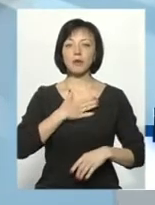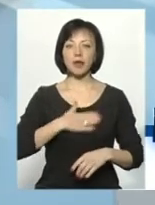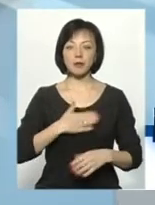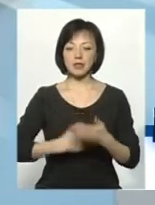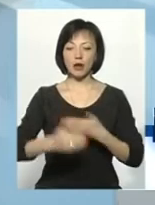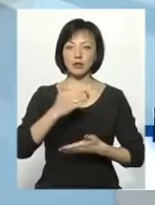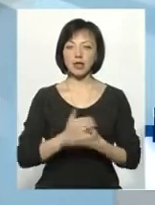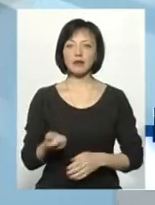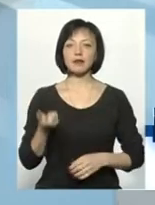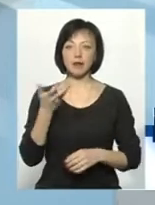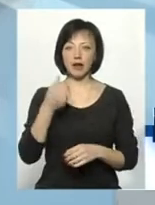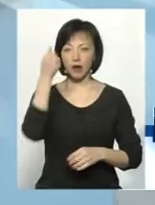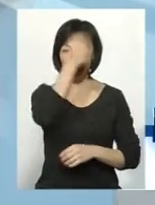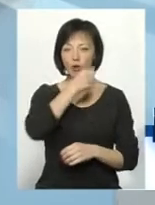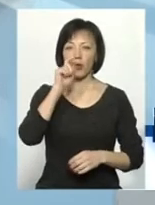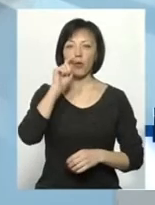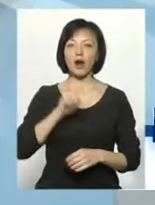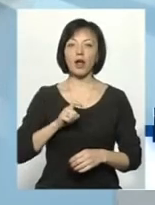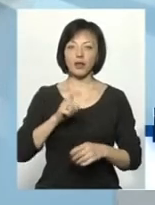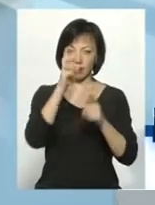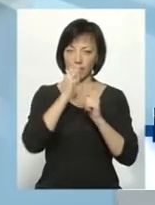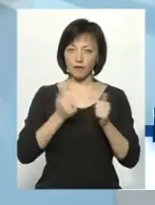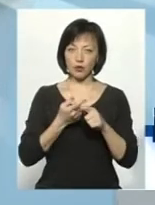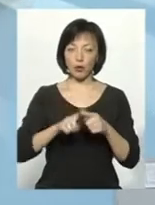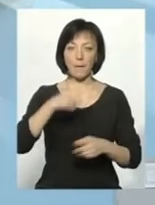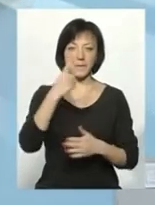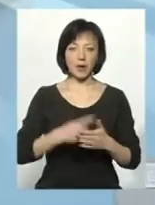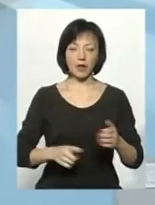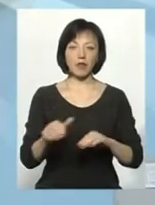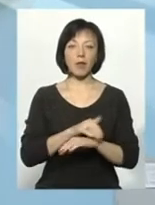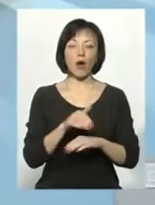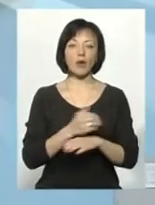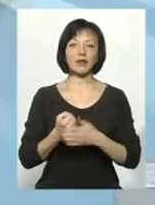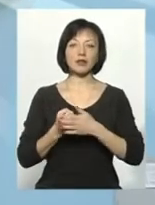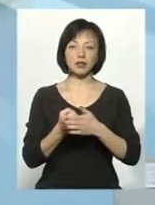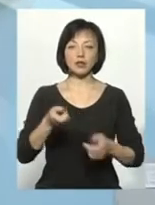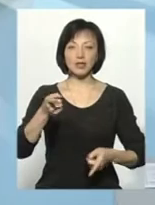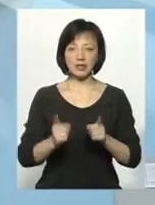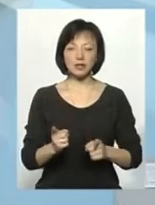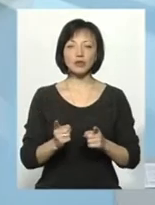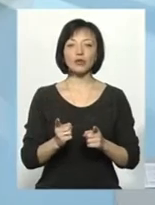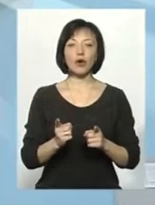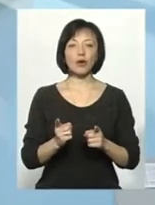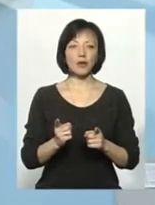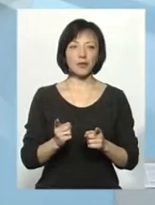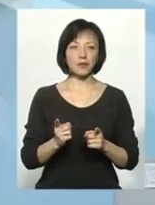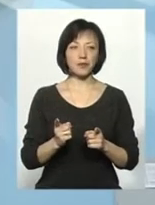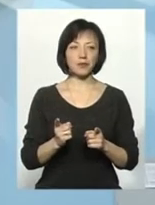за останні декілька років Україна в цьому переконалася, що на волонтерстві і благодійності дійсно тримається